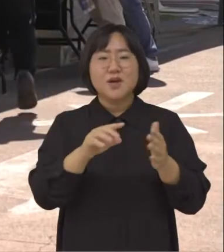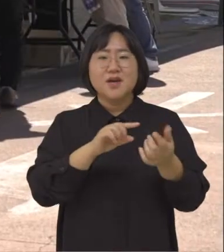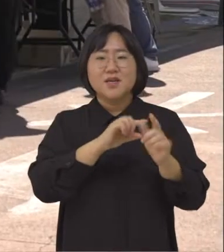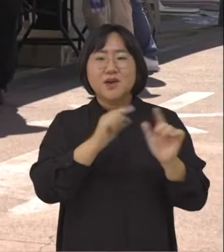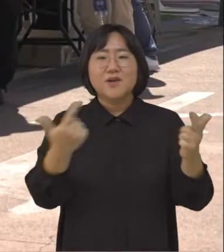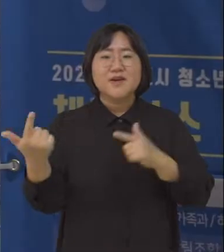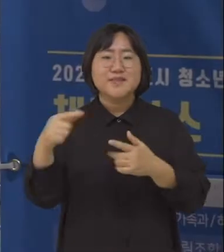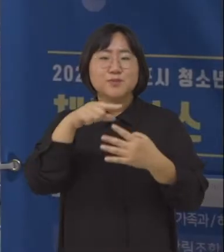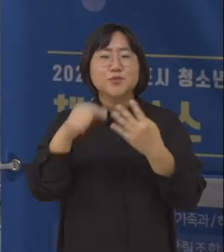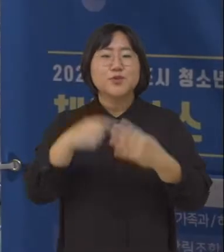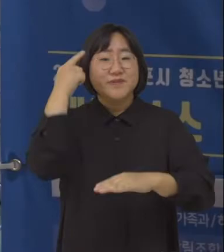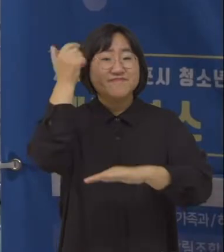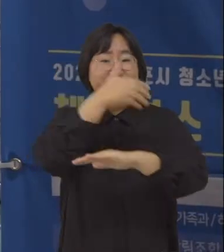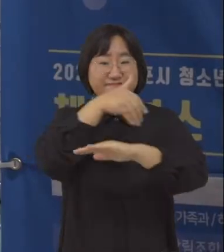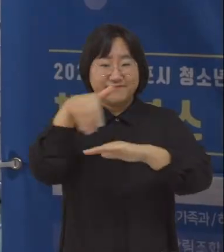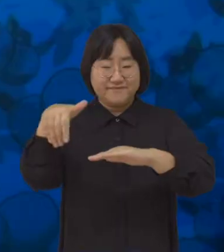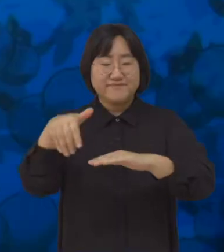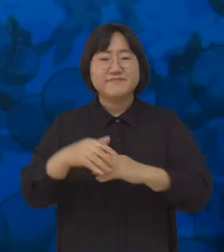마련해 나갈 계획입니다.